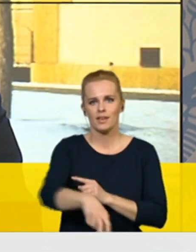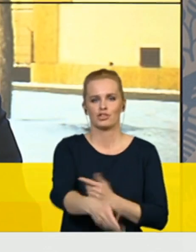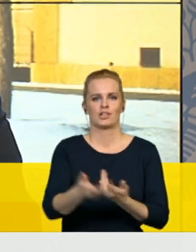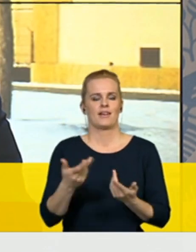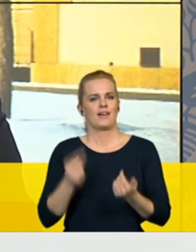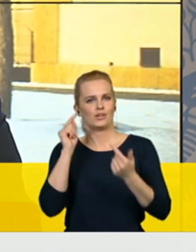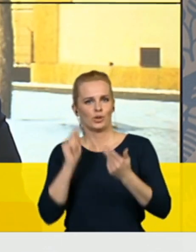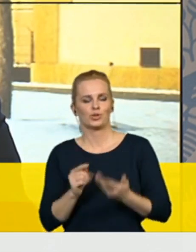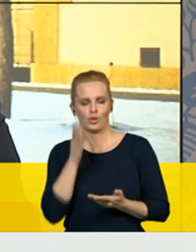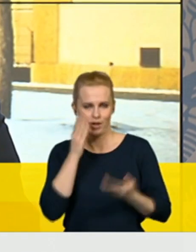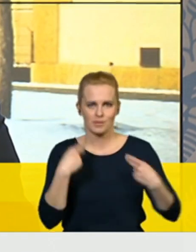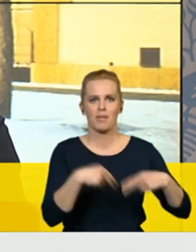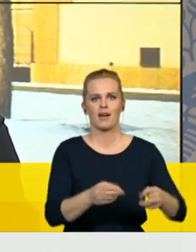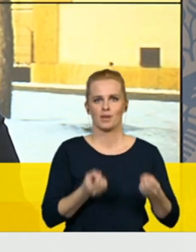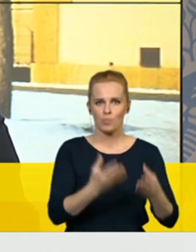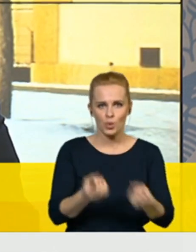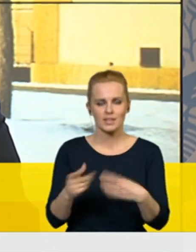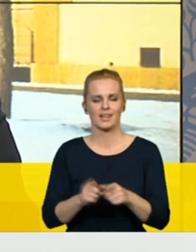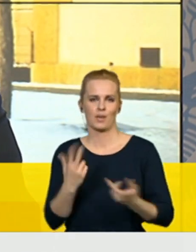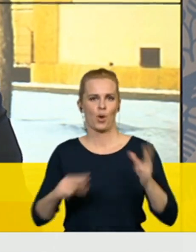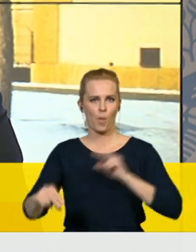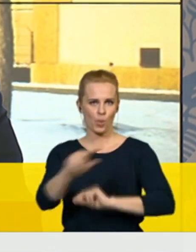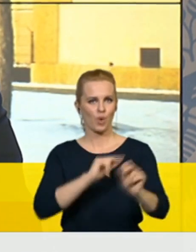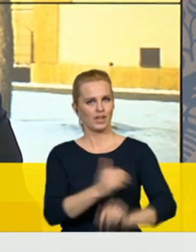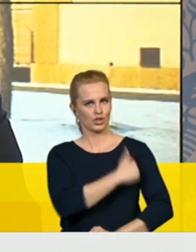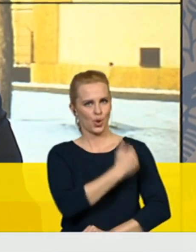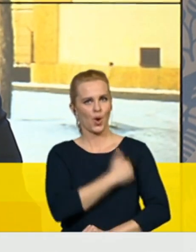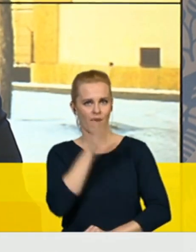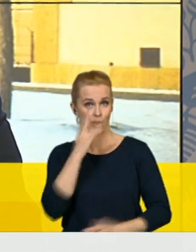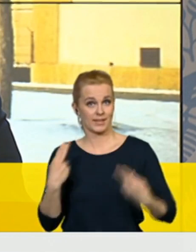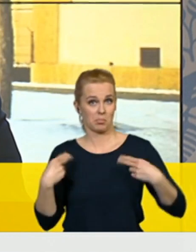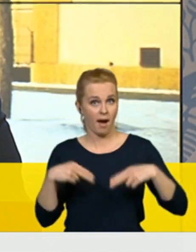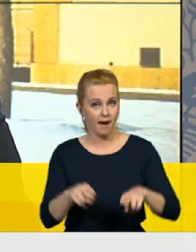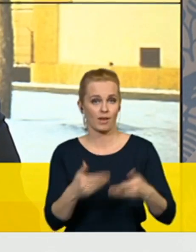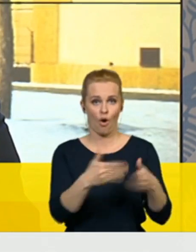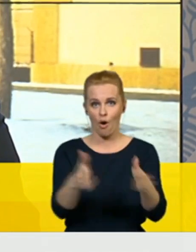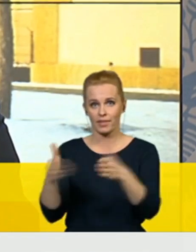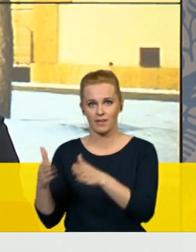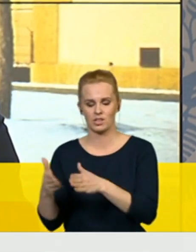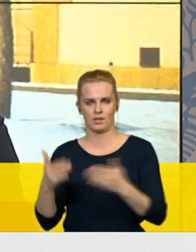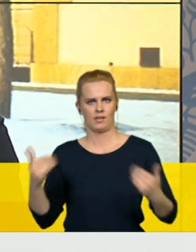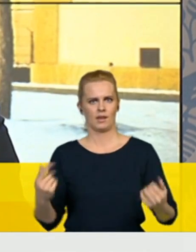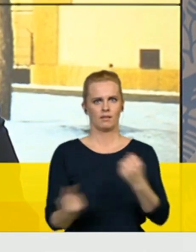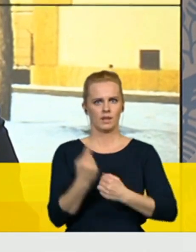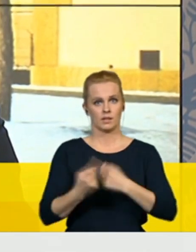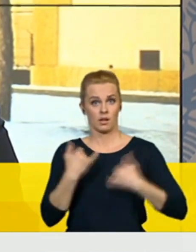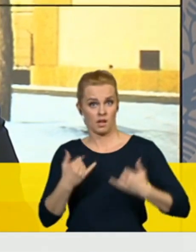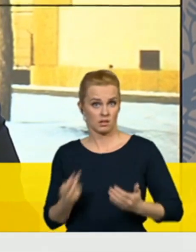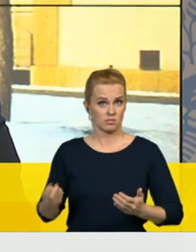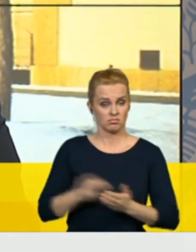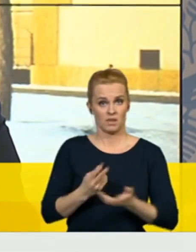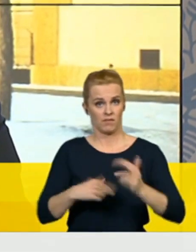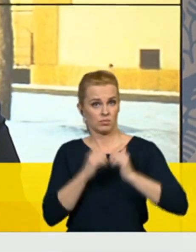kdy se vrátí do školy další ročníky, takže jednání vlády, které zpřísňuje opatření, mohlo být